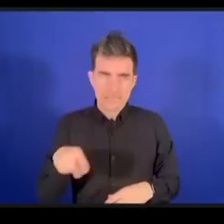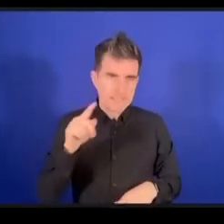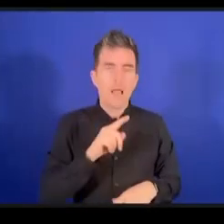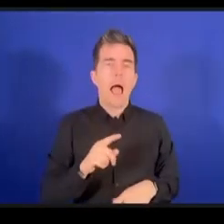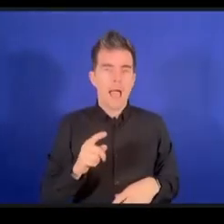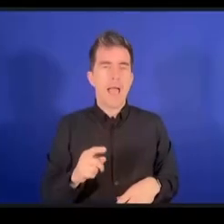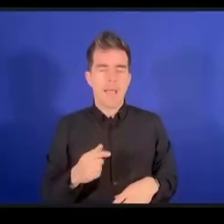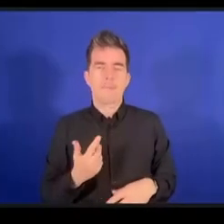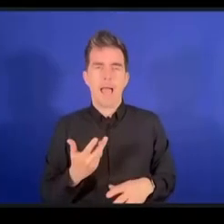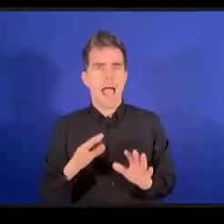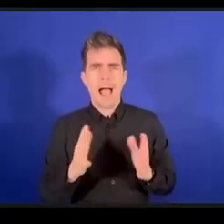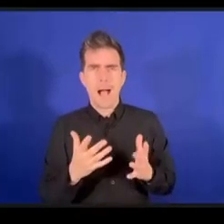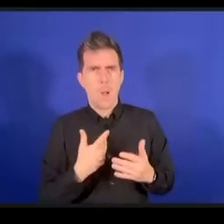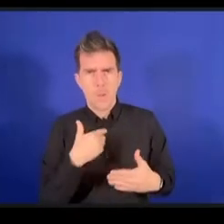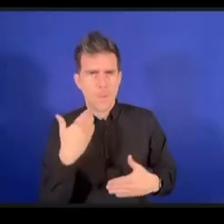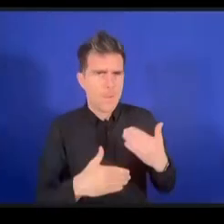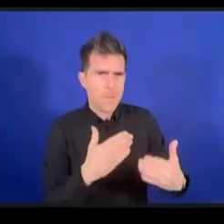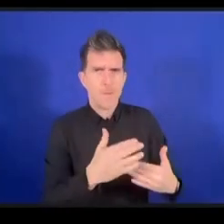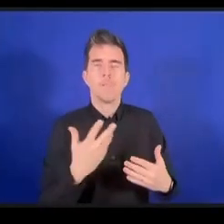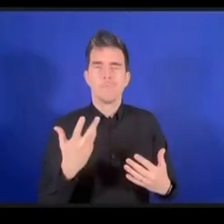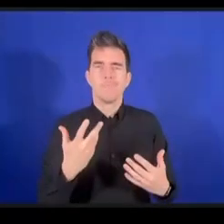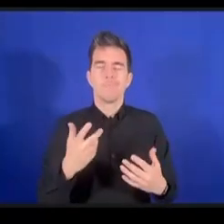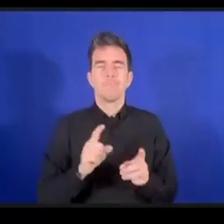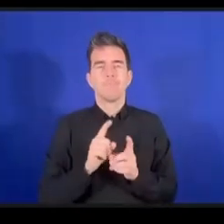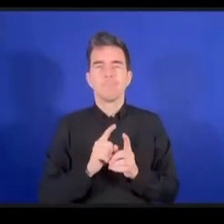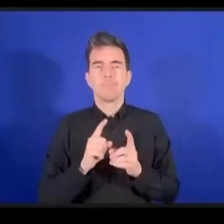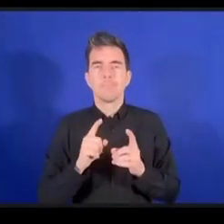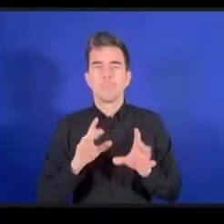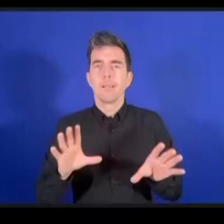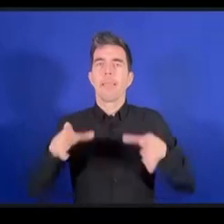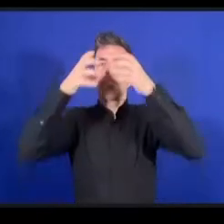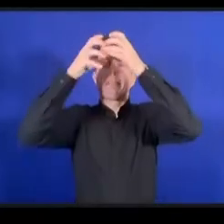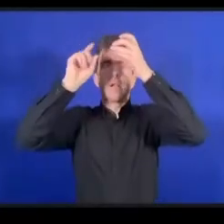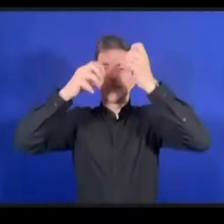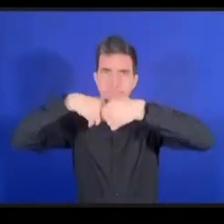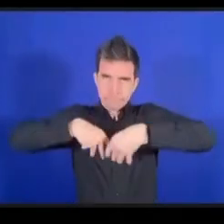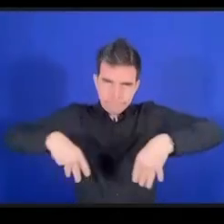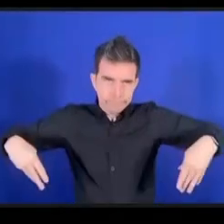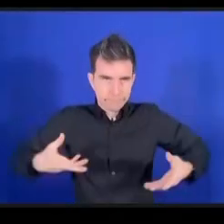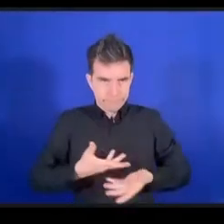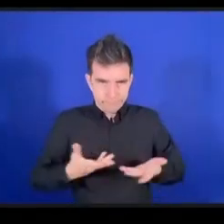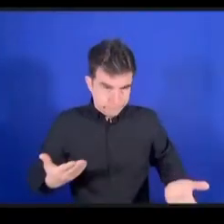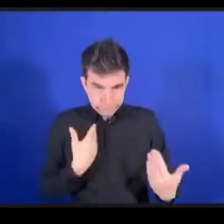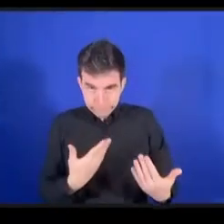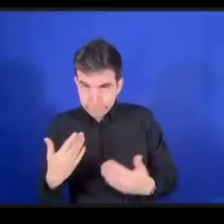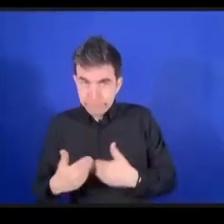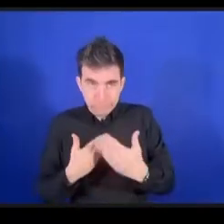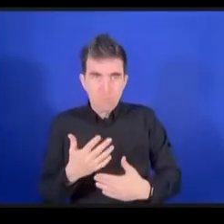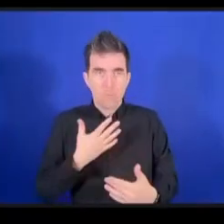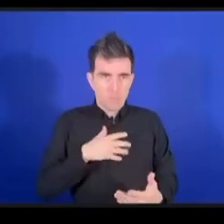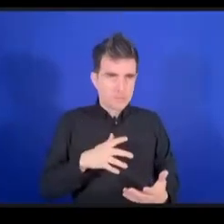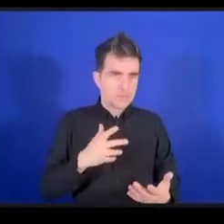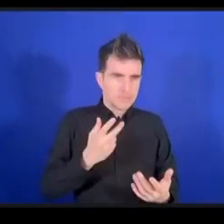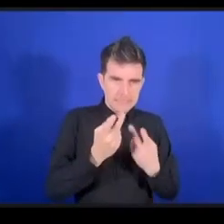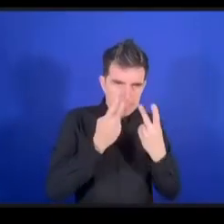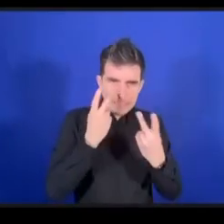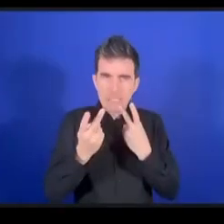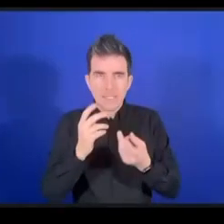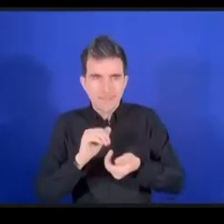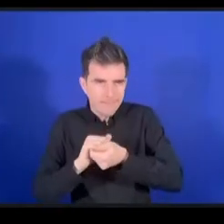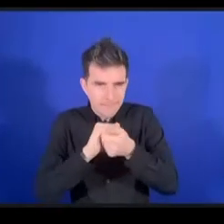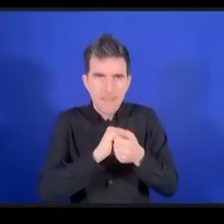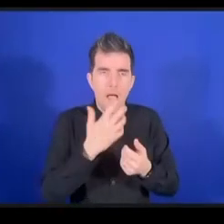الجواب فيما يتعلق بهذه المشاركة في المداولات ويجب أن نقدم شيئا